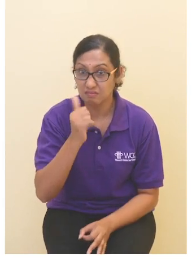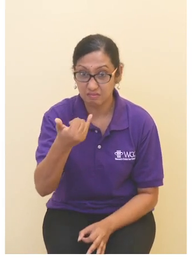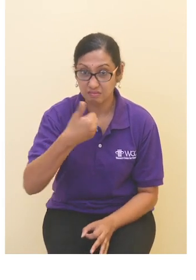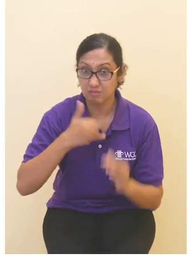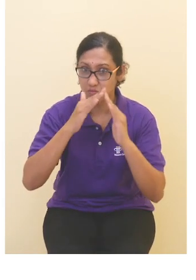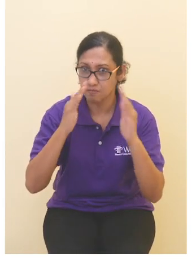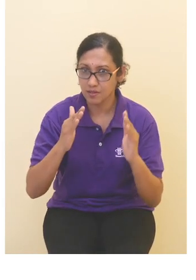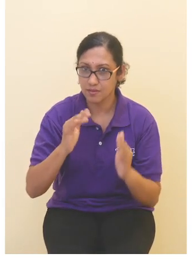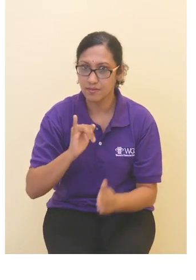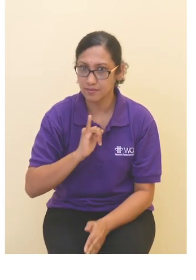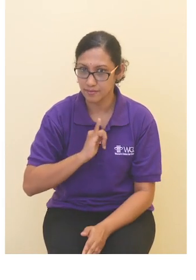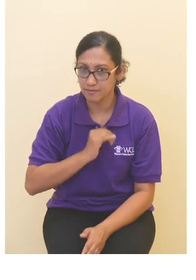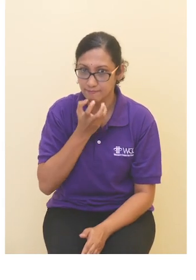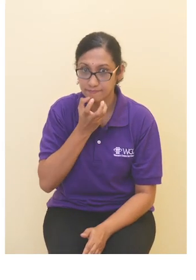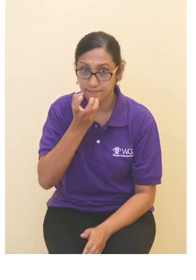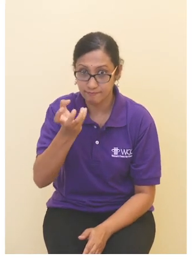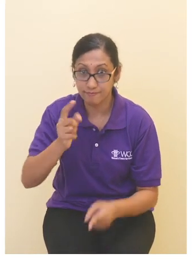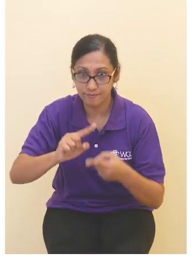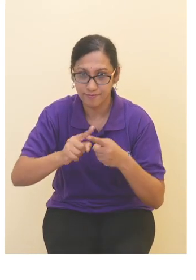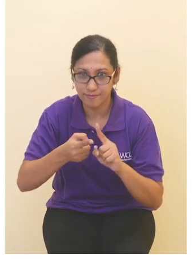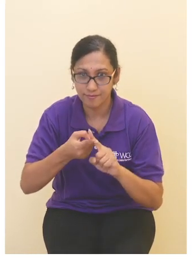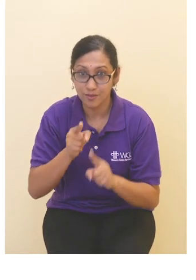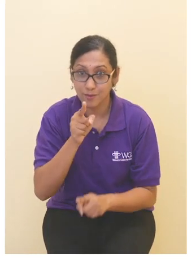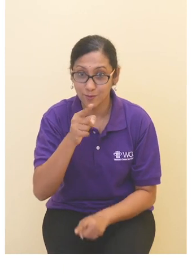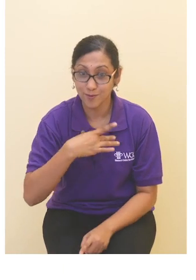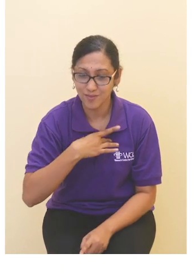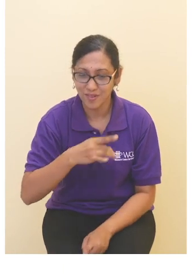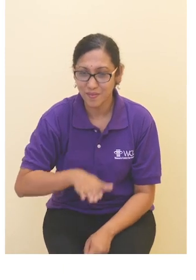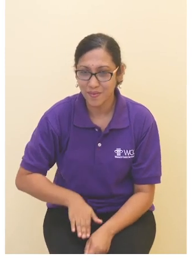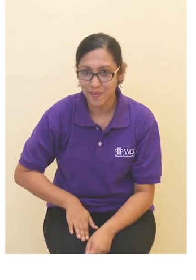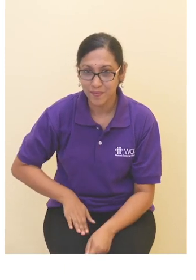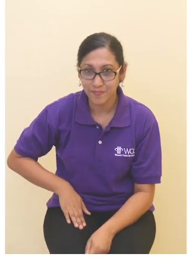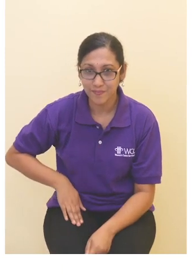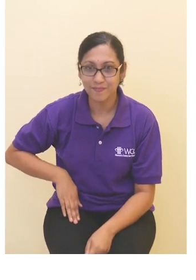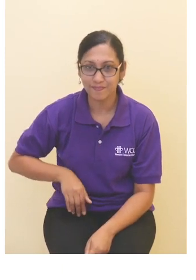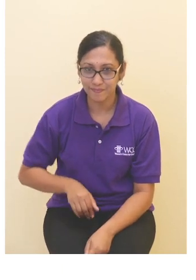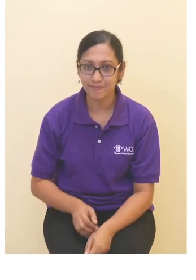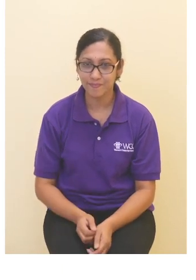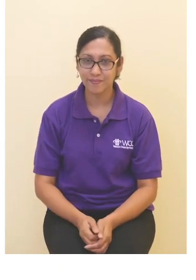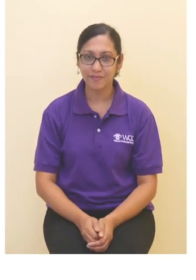Kalau tak, aku beritahu budak-budak ini yang kau suka kena raba.